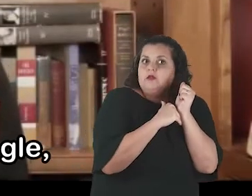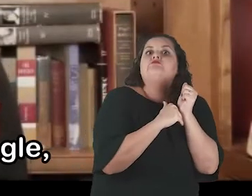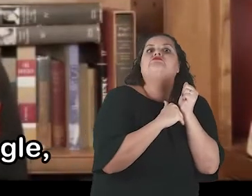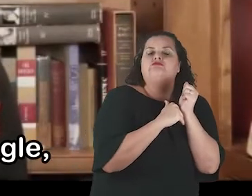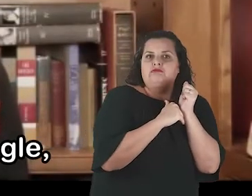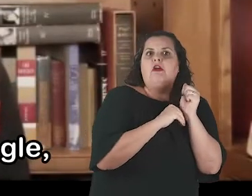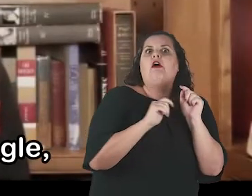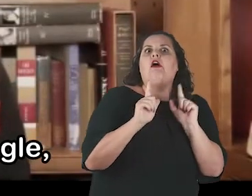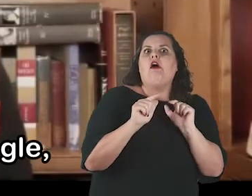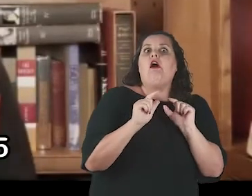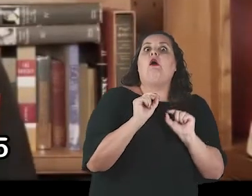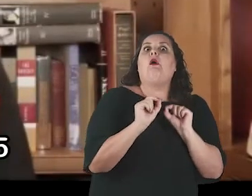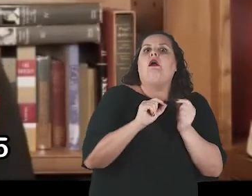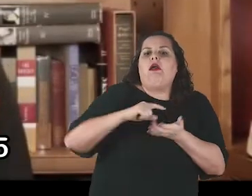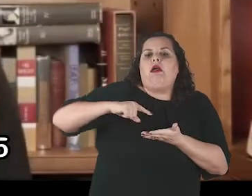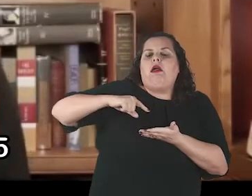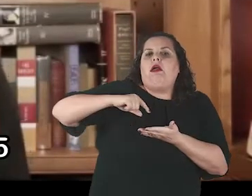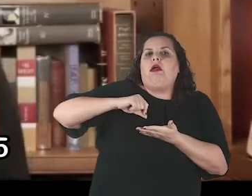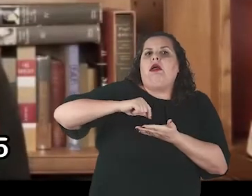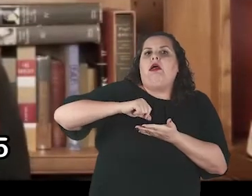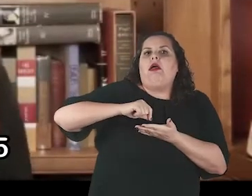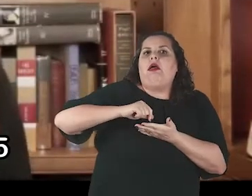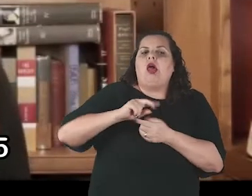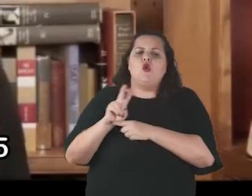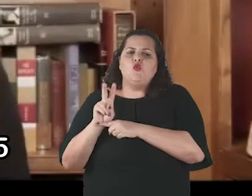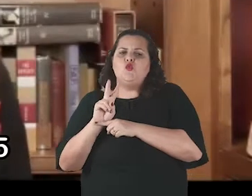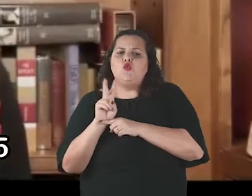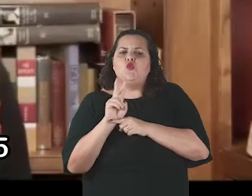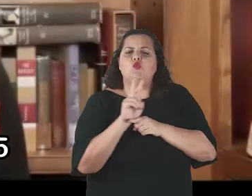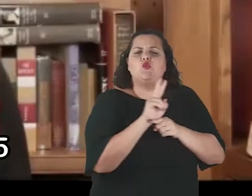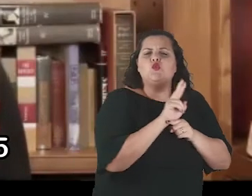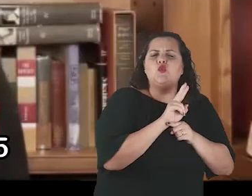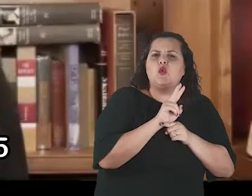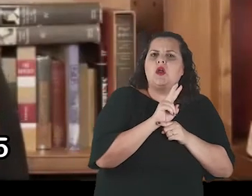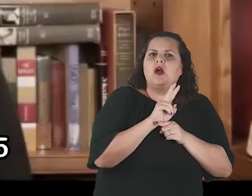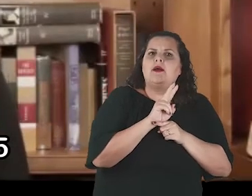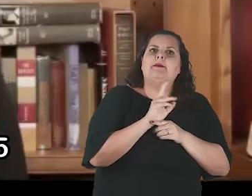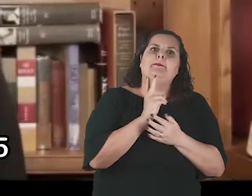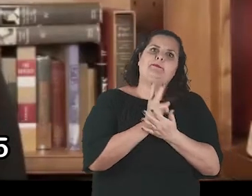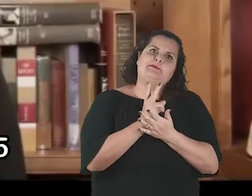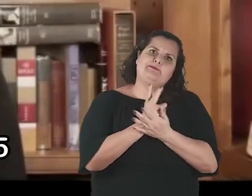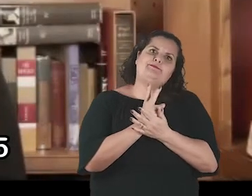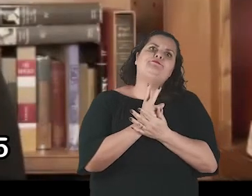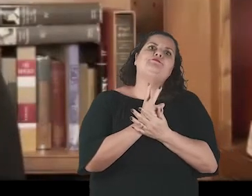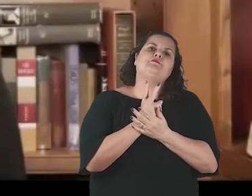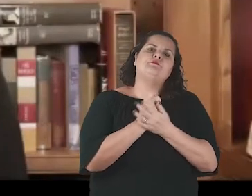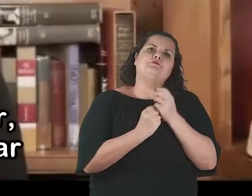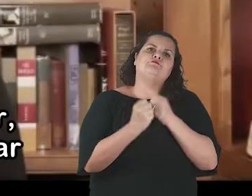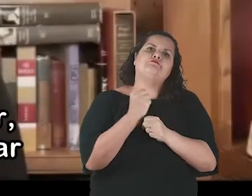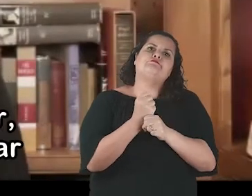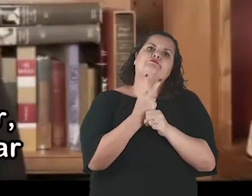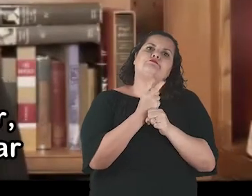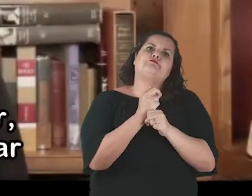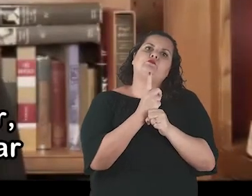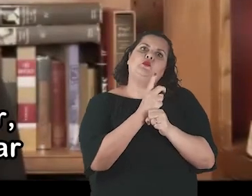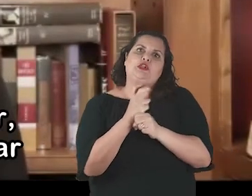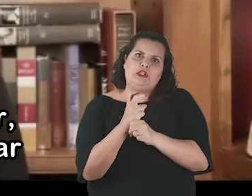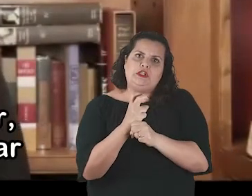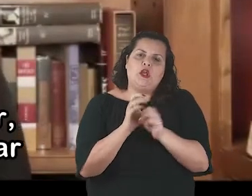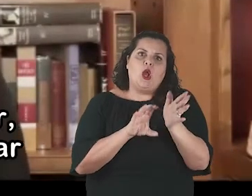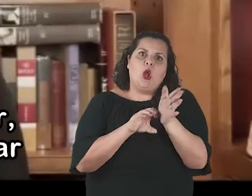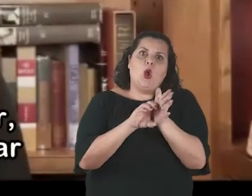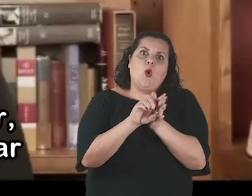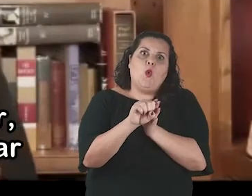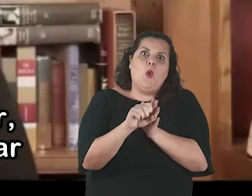Google's platforms despite a 2015 pledge made by the company to no longer